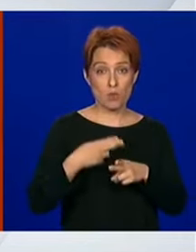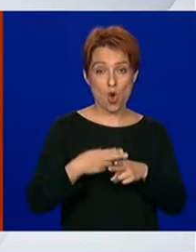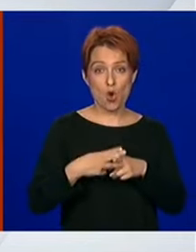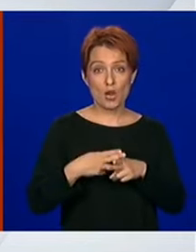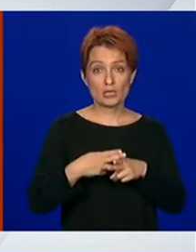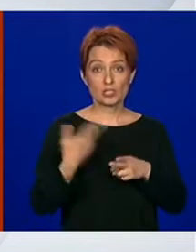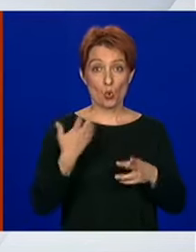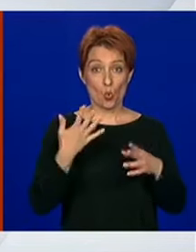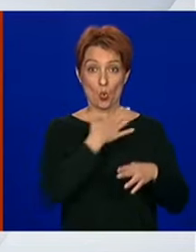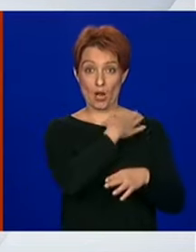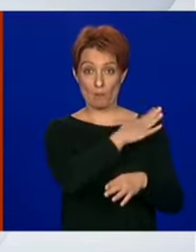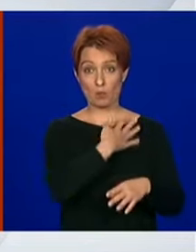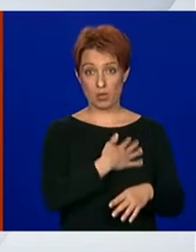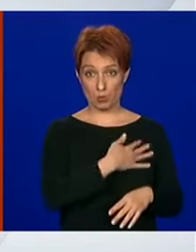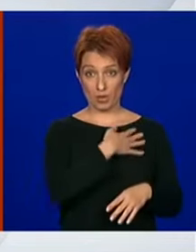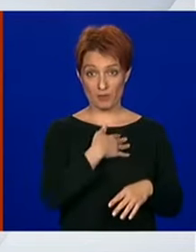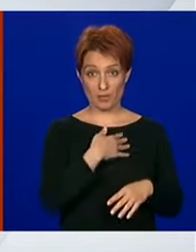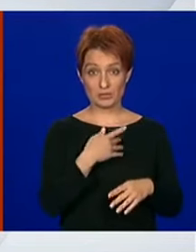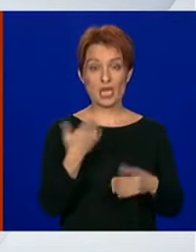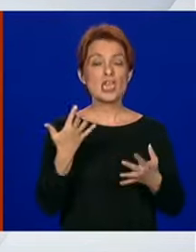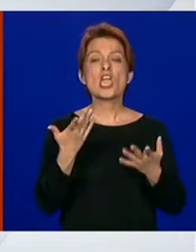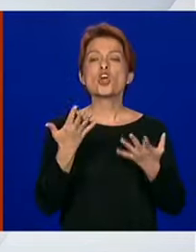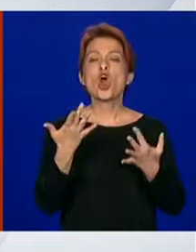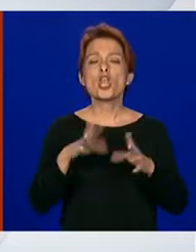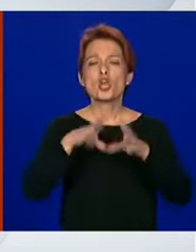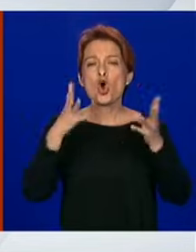Republiku Hrvatsku i na temelju broja boljevog.